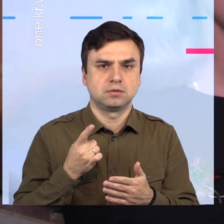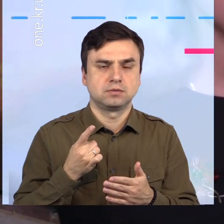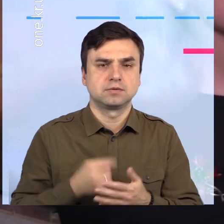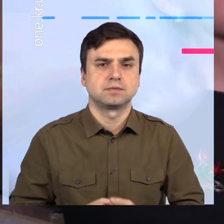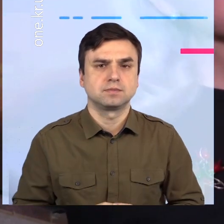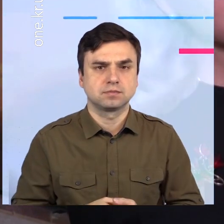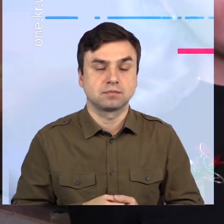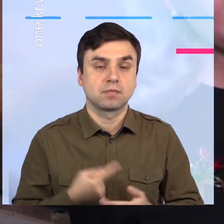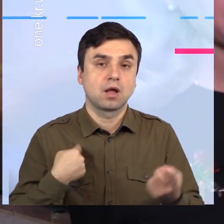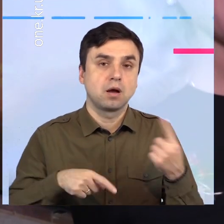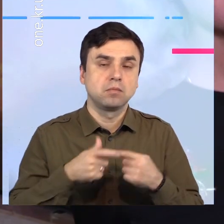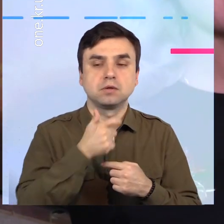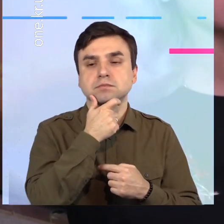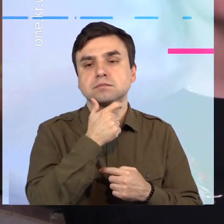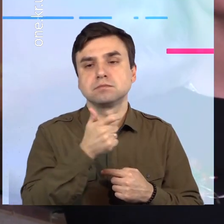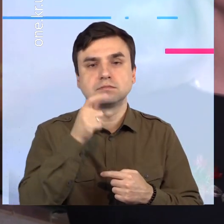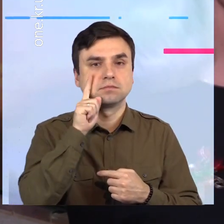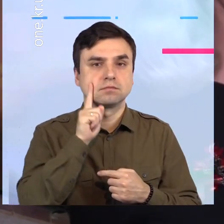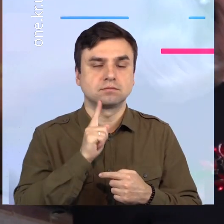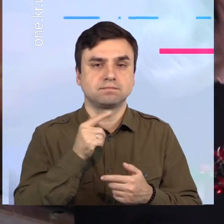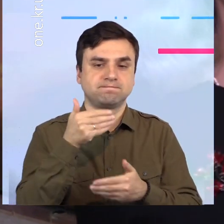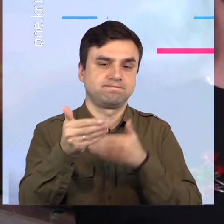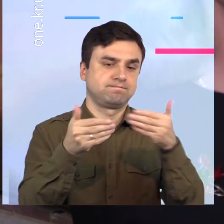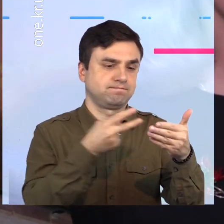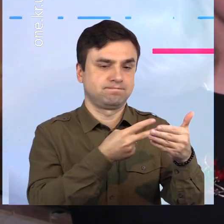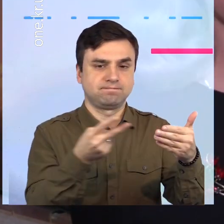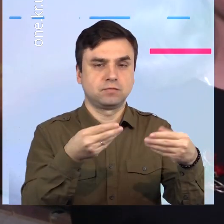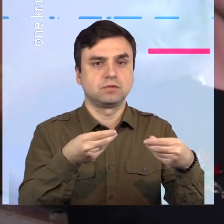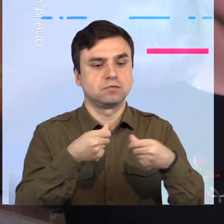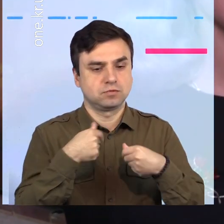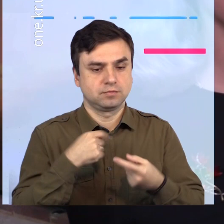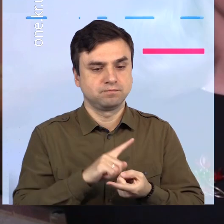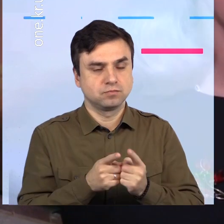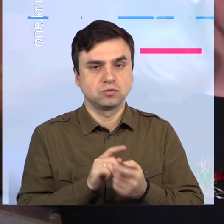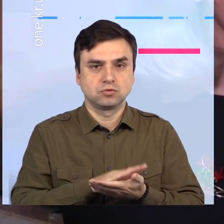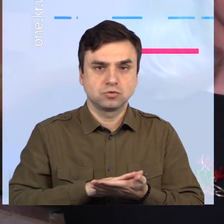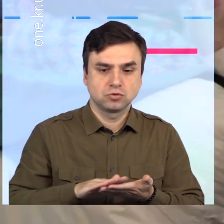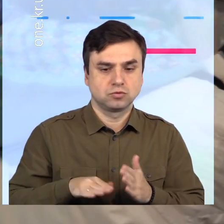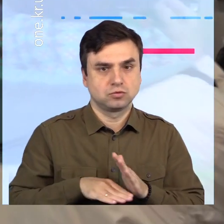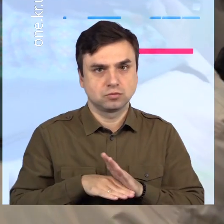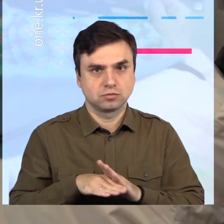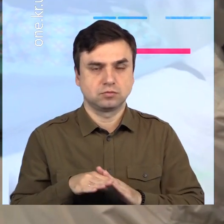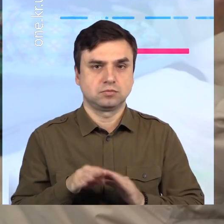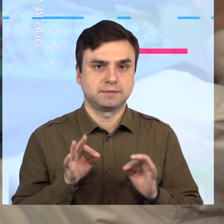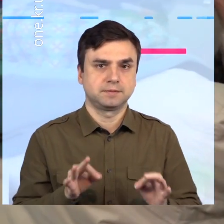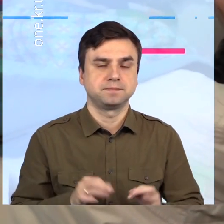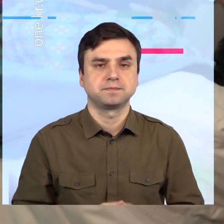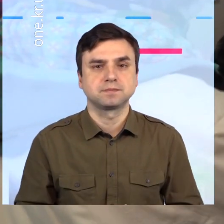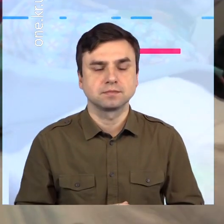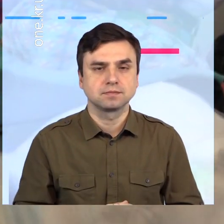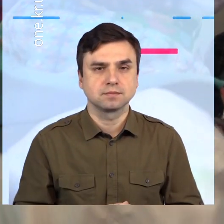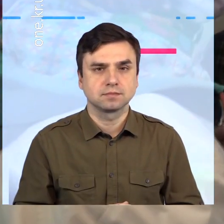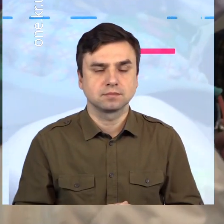в цей мир. А ми, як созерцятелі, становимося чище, краще, благородні і красиві. Відвідати виставку,